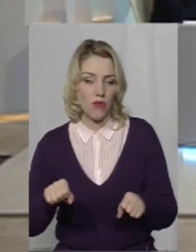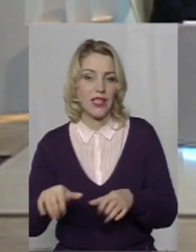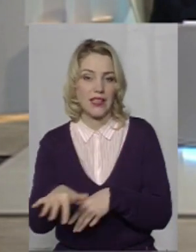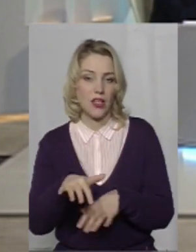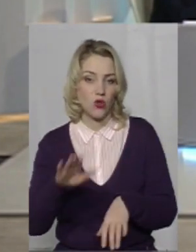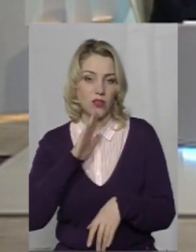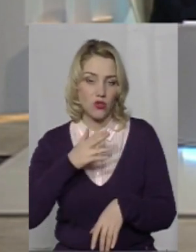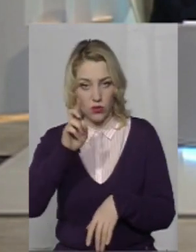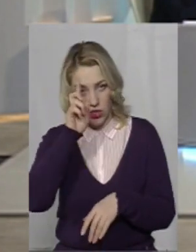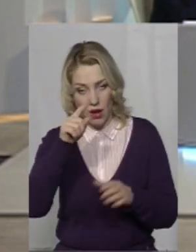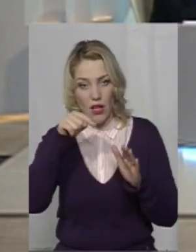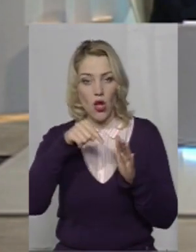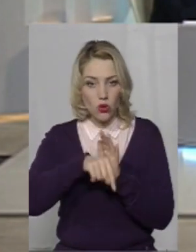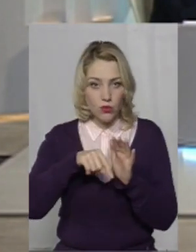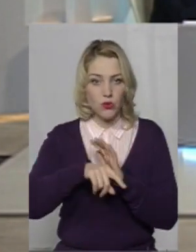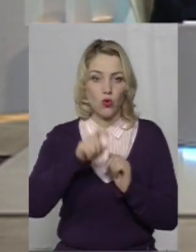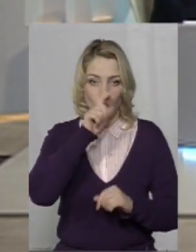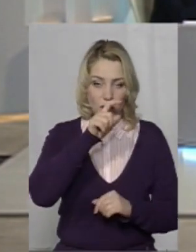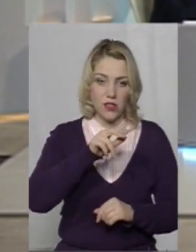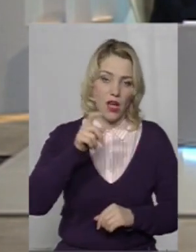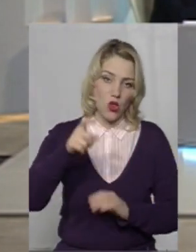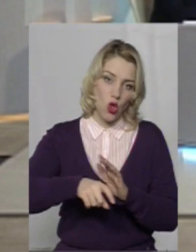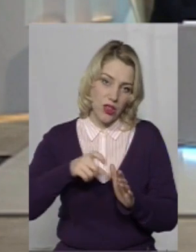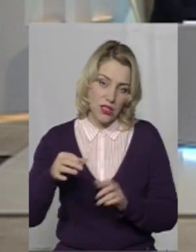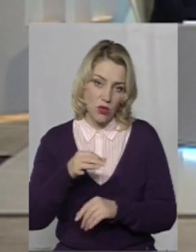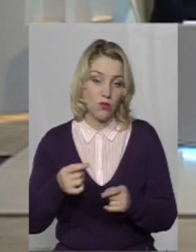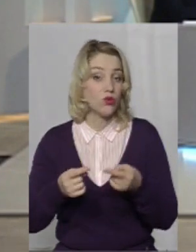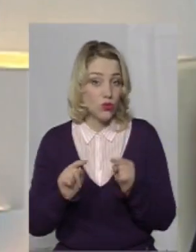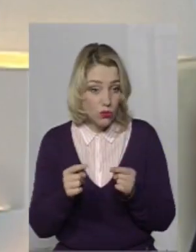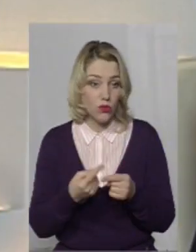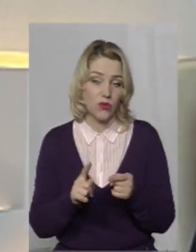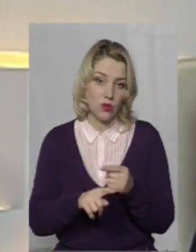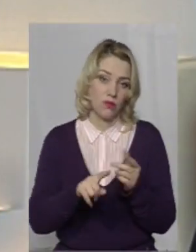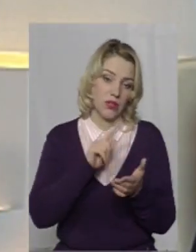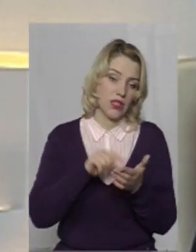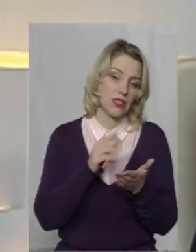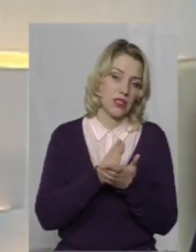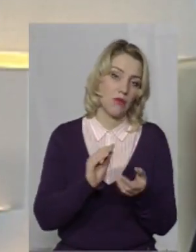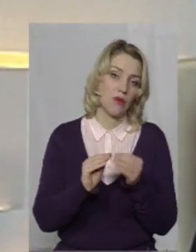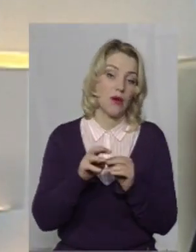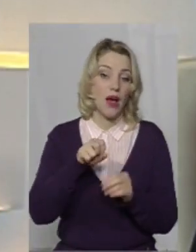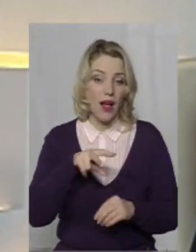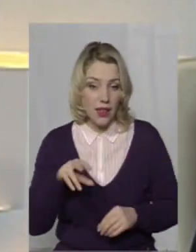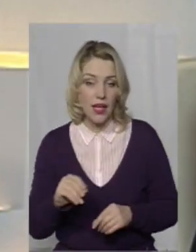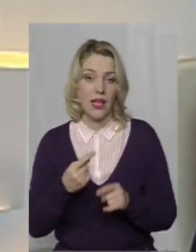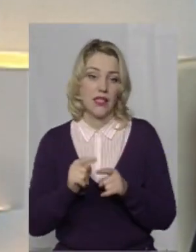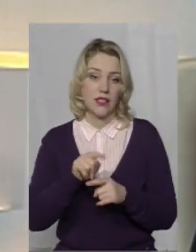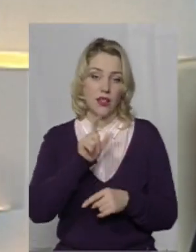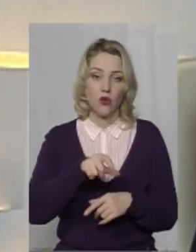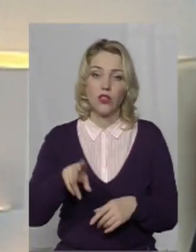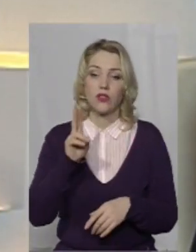тобто з територій Луганської та Донецької області. Тому також в цьому питанні є проблеми. Але ж ті люди,